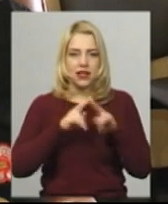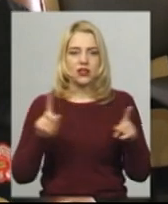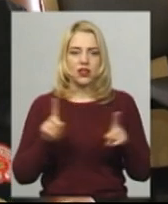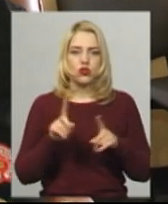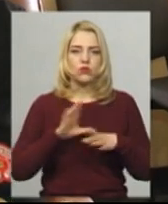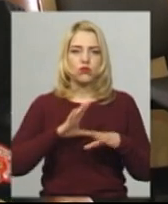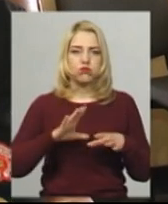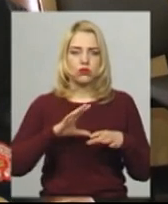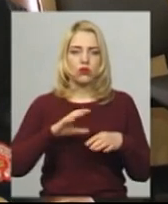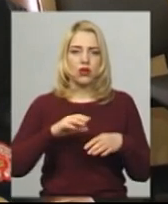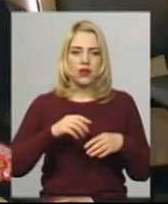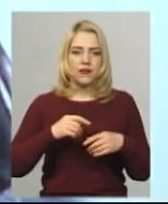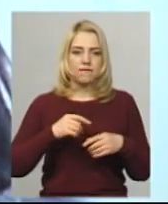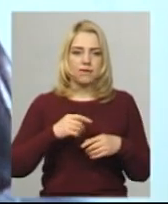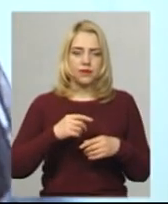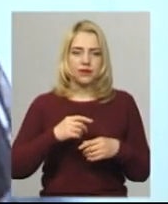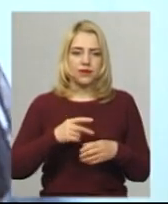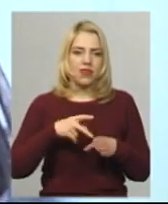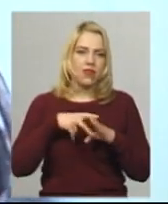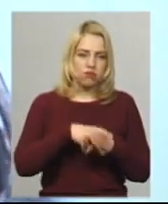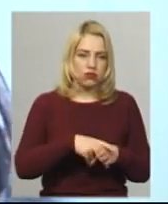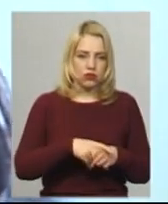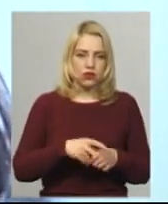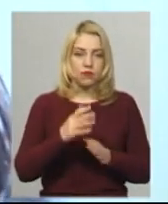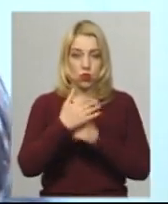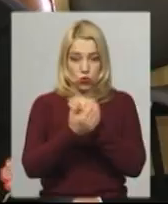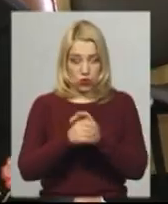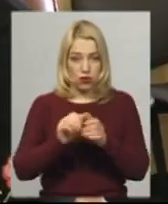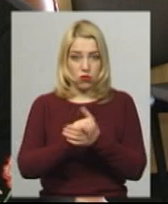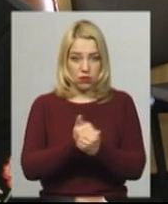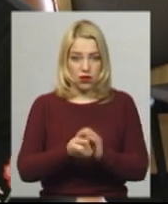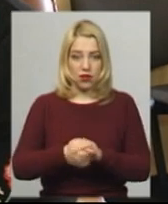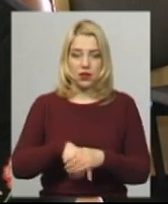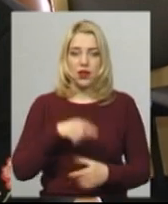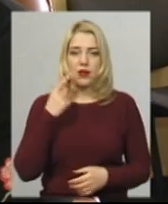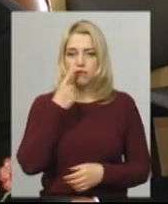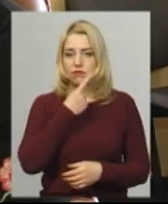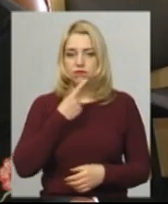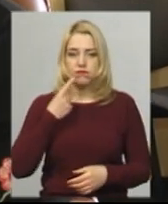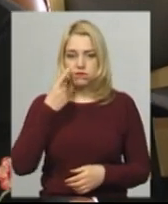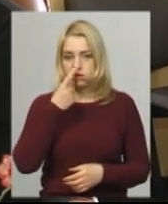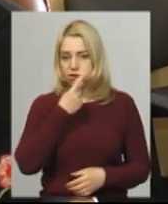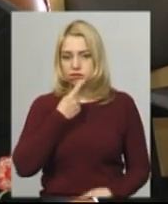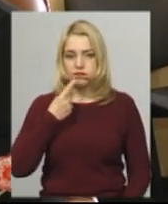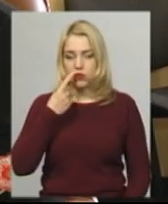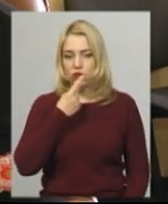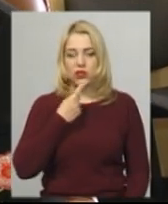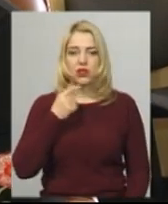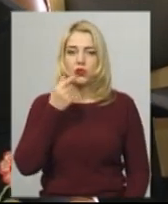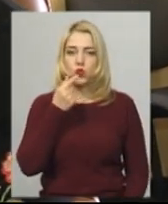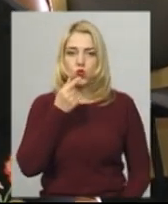зняти напругу, допоможе наступна. Ручки помили, пальчиком поводили легесенько по своїх губах. Тут